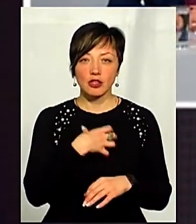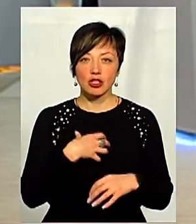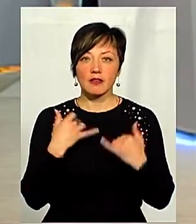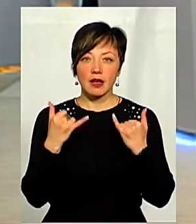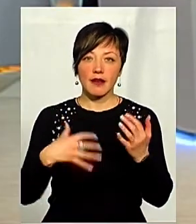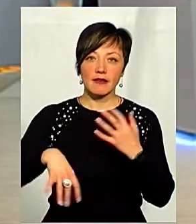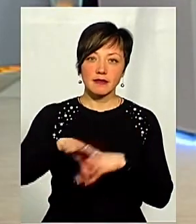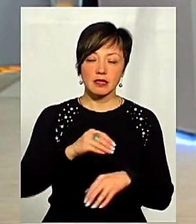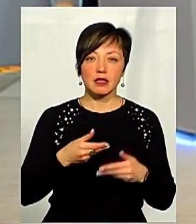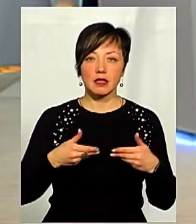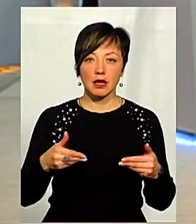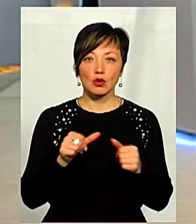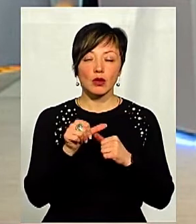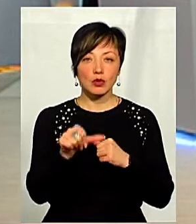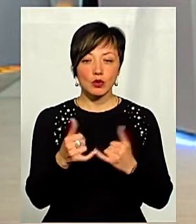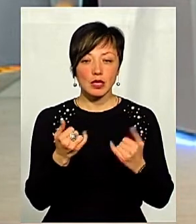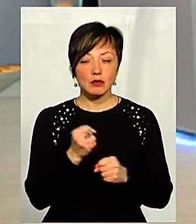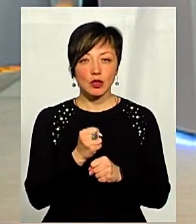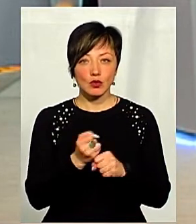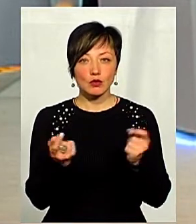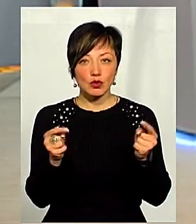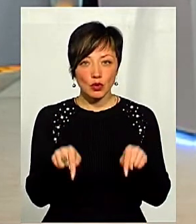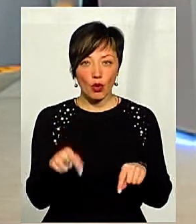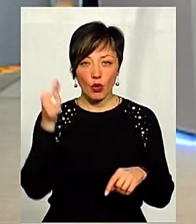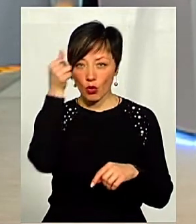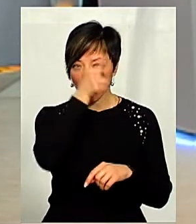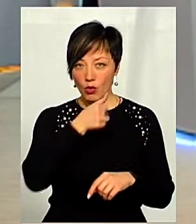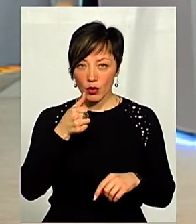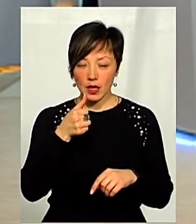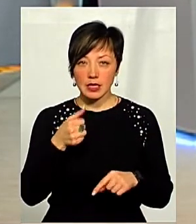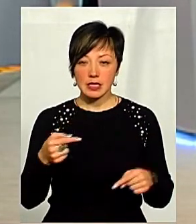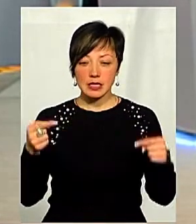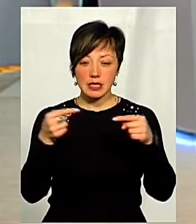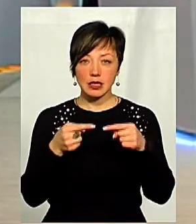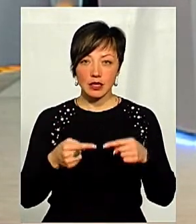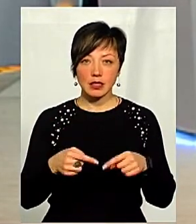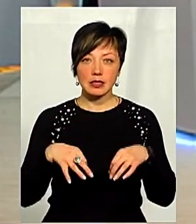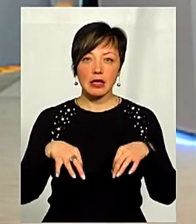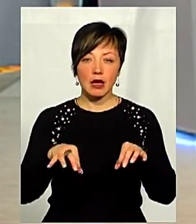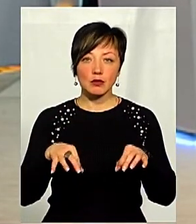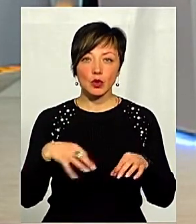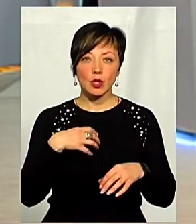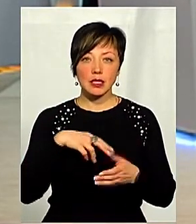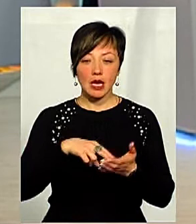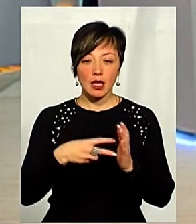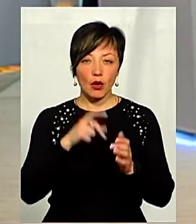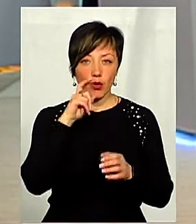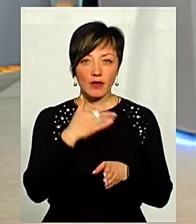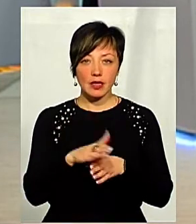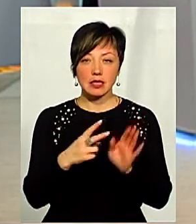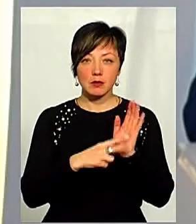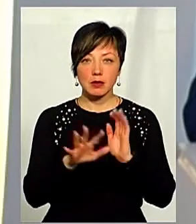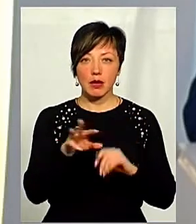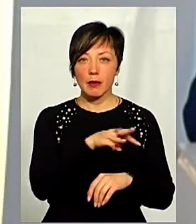всіх нас. Окрім того, зараз ми працюємо на тим, щоб цього року, гідно з транспортною стратегією України, було виділено ще 75